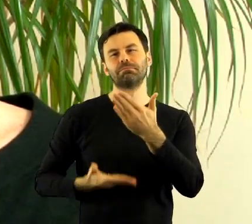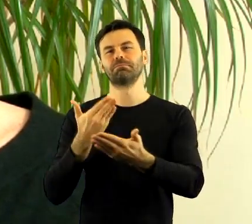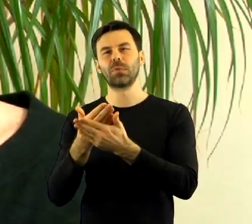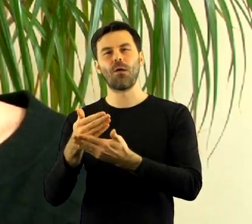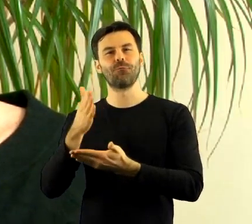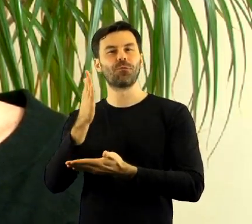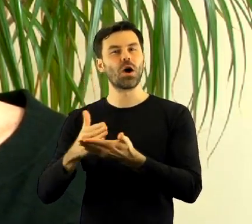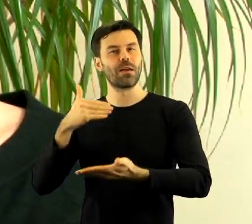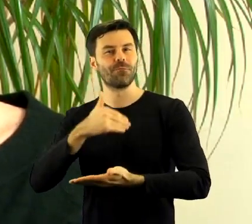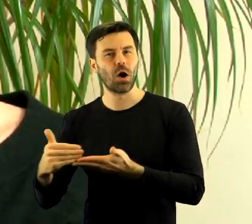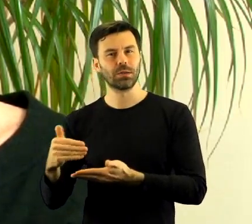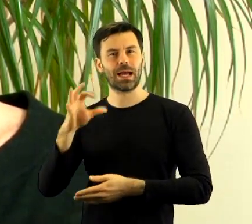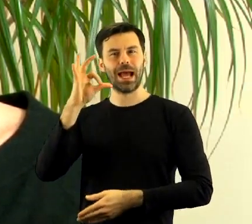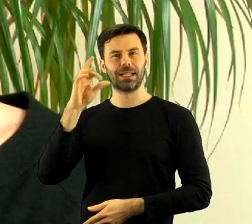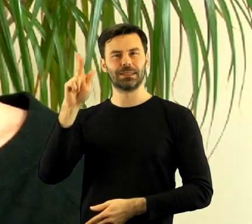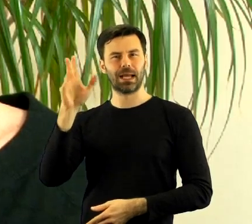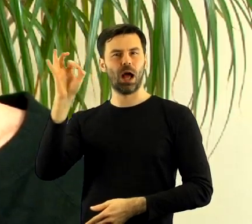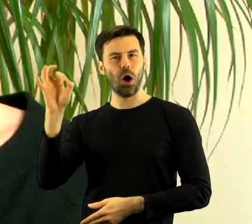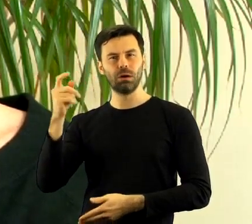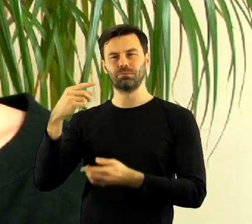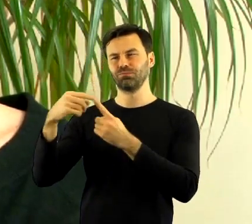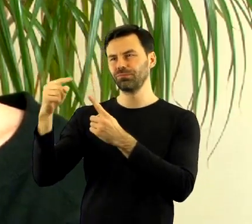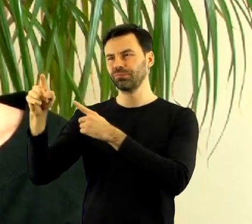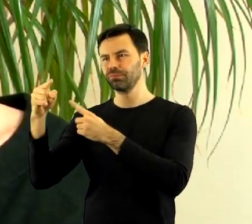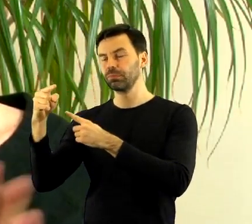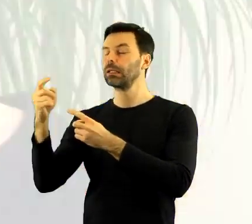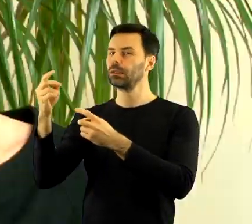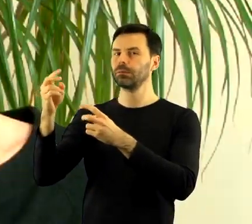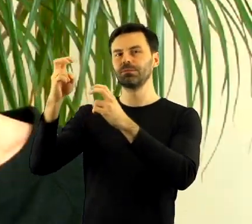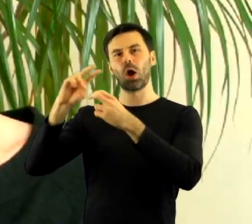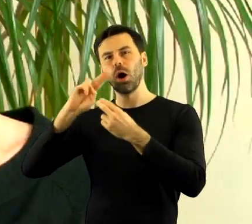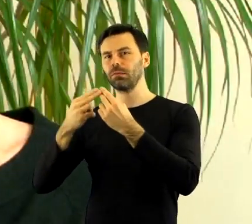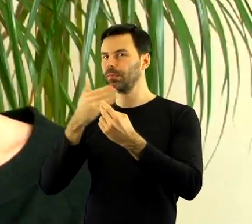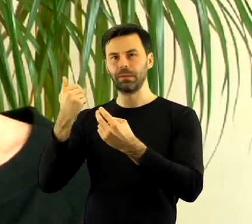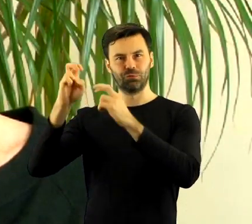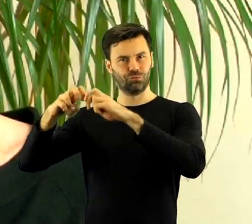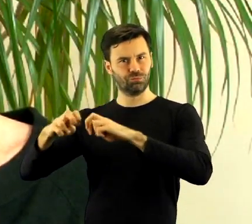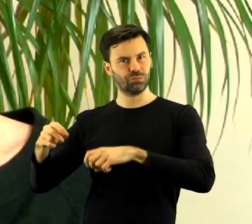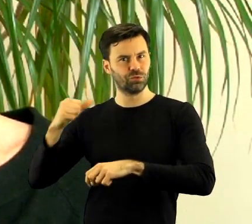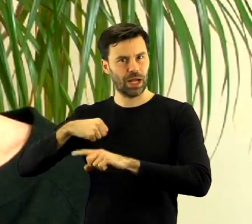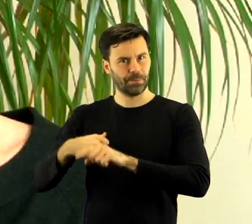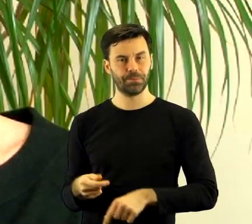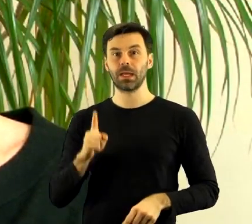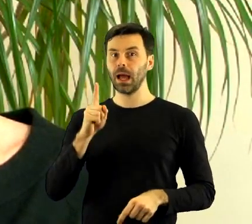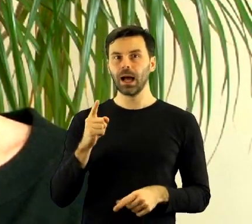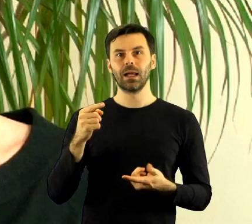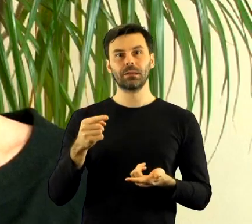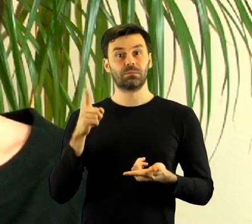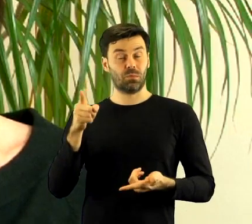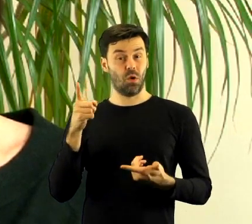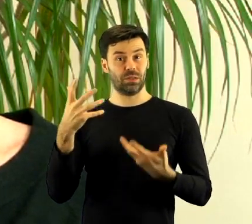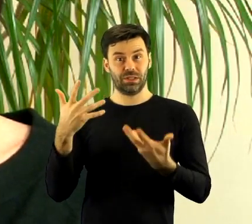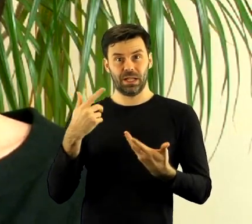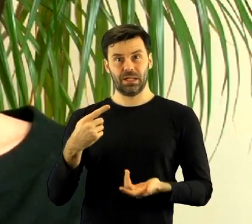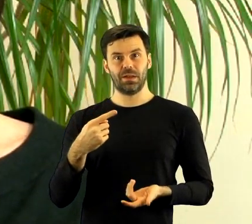do wojewody, do SKO i to cały czas jest w dalszym ciągu rozstrzygane. Stwierdzono, że będzie chyba najlepiej jak przed wyborami